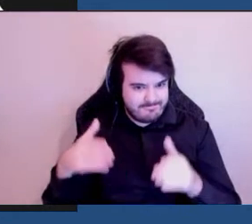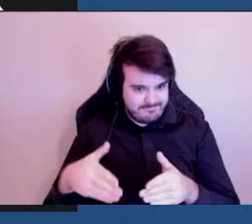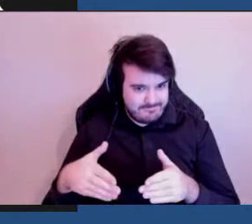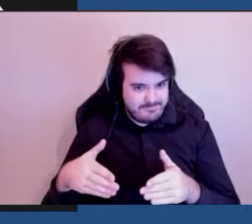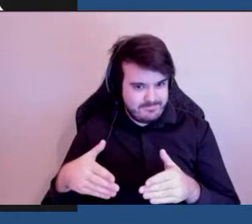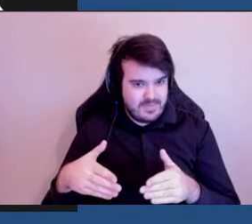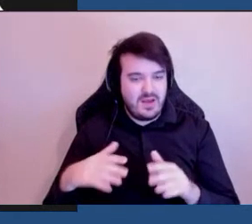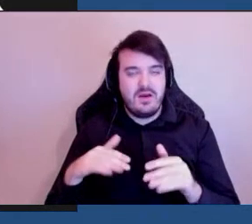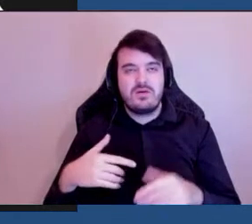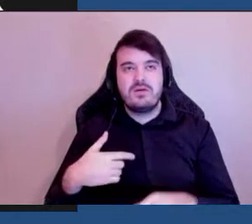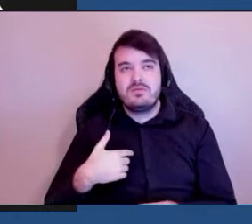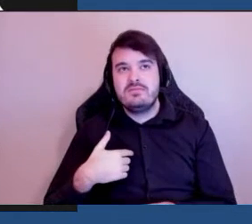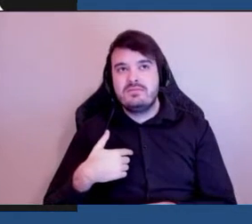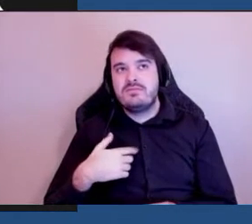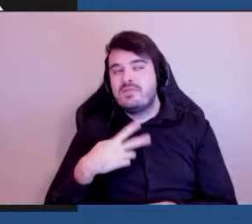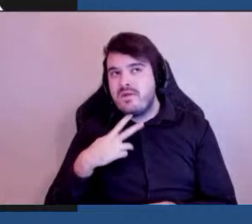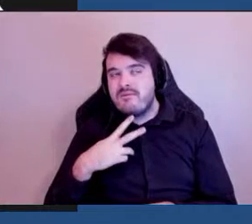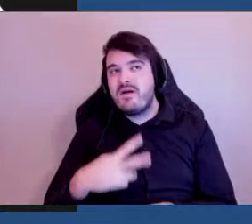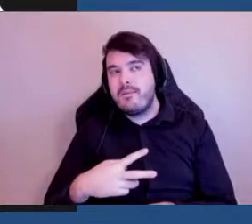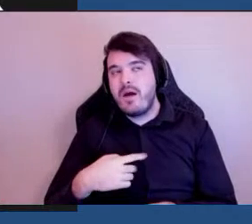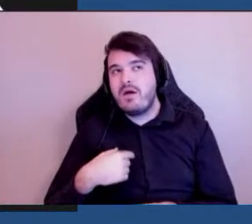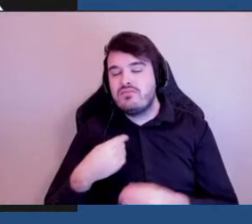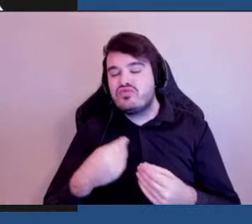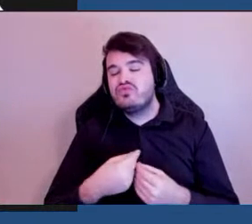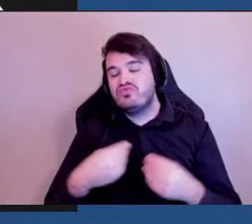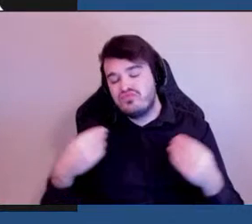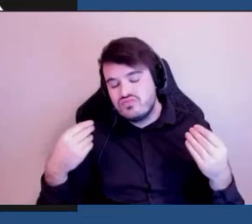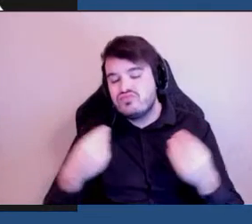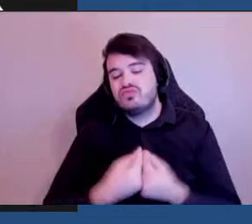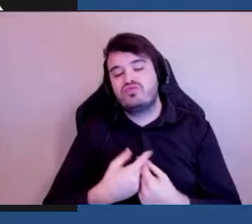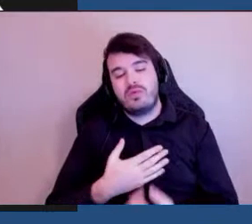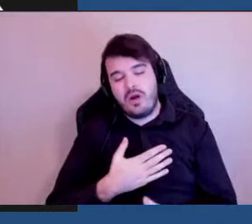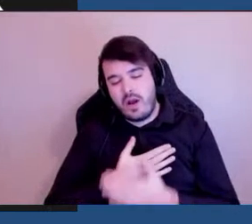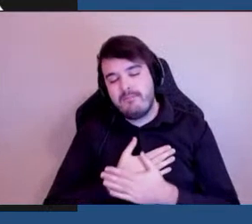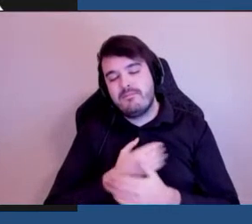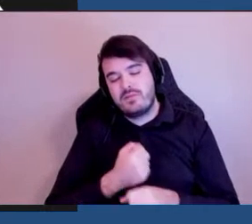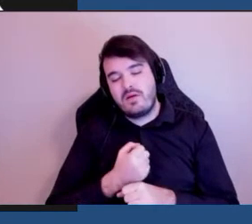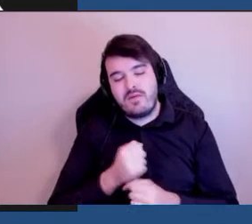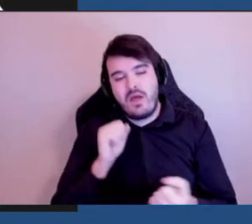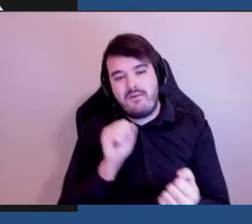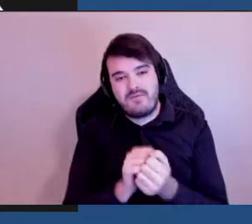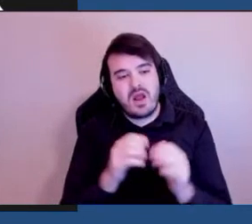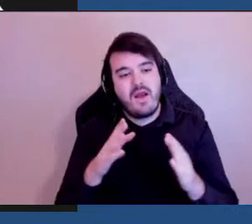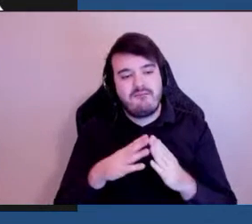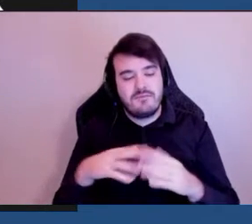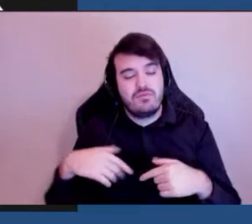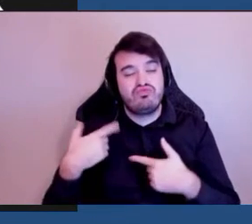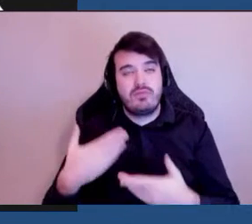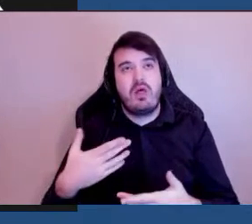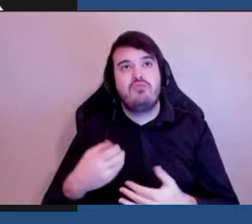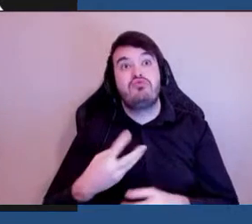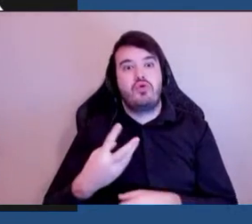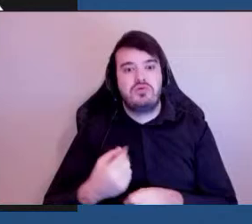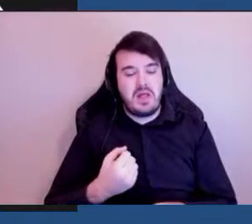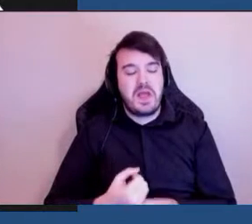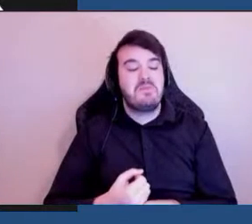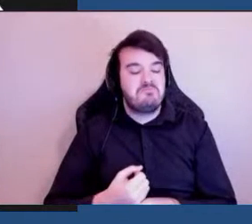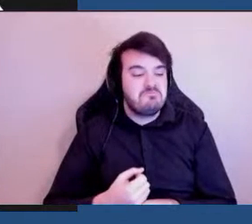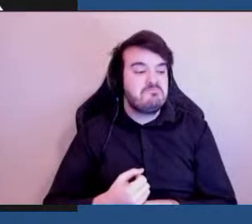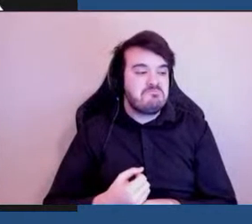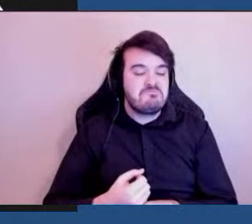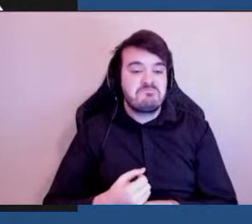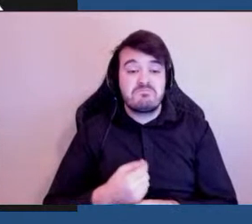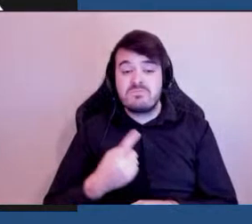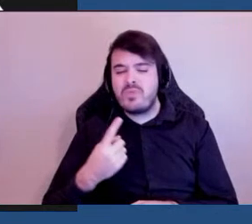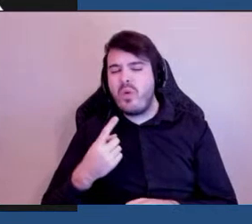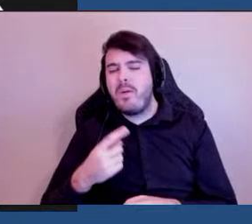j'ai beaucoup aimé vous savez travailler avec la ville maintenant depuis plusieurs années. Un des projets